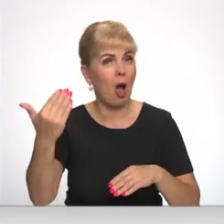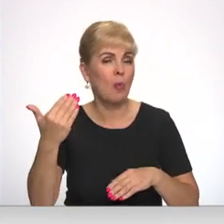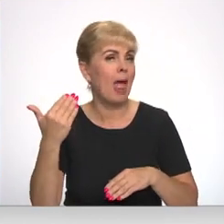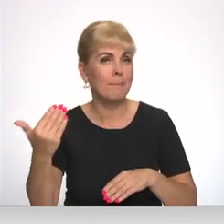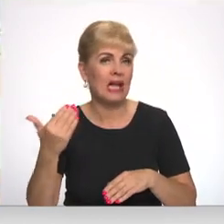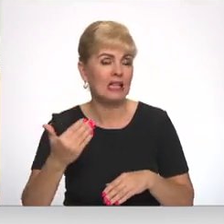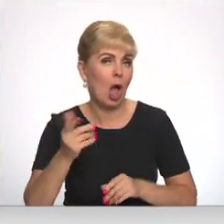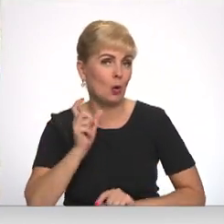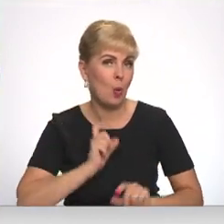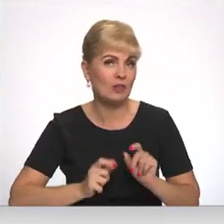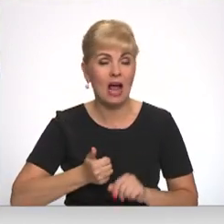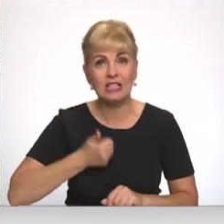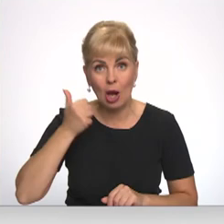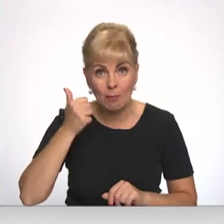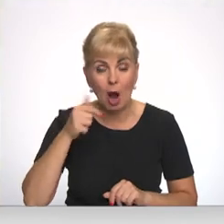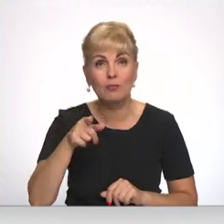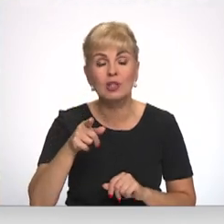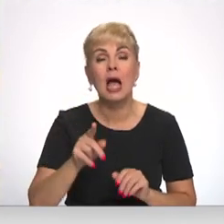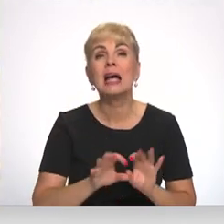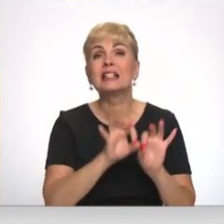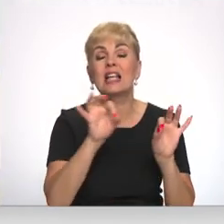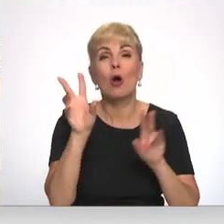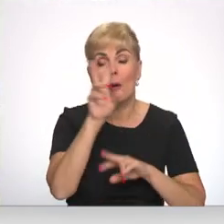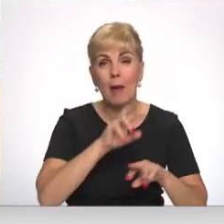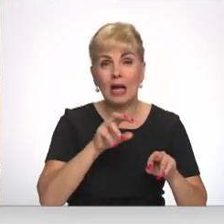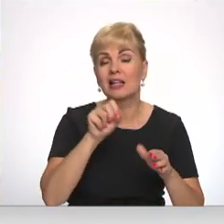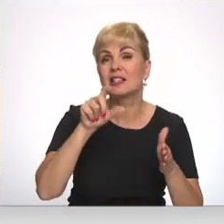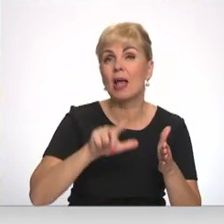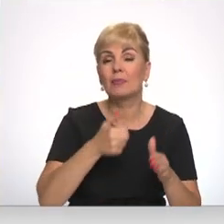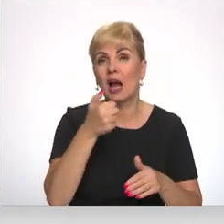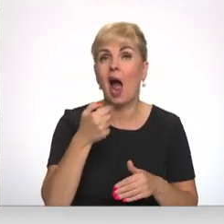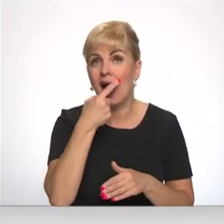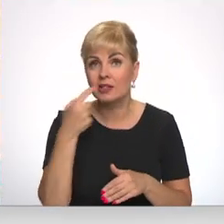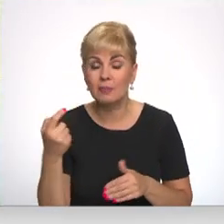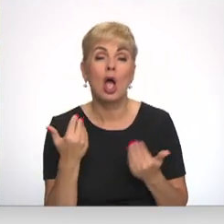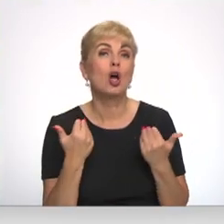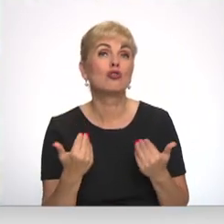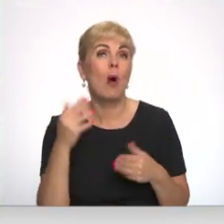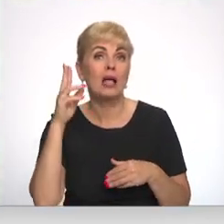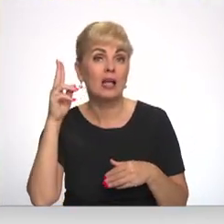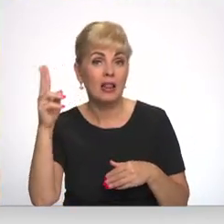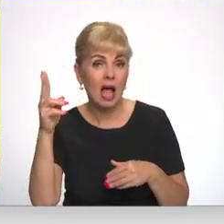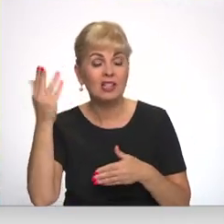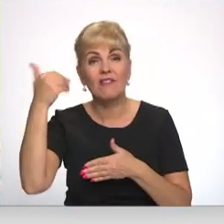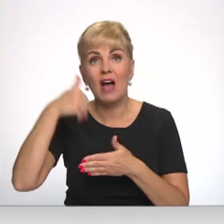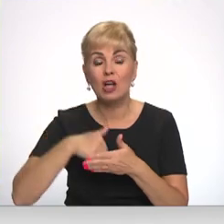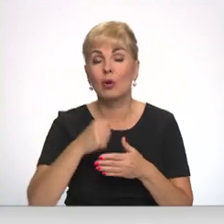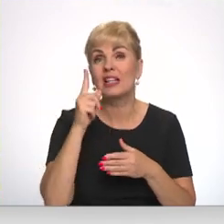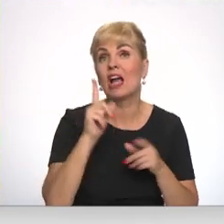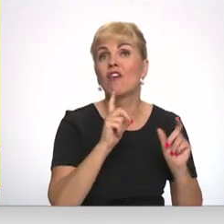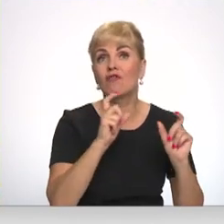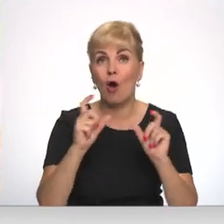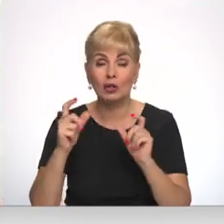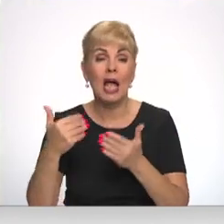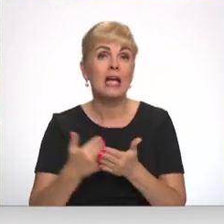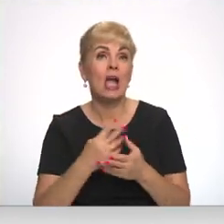īpašums. Lielauca spils pirmsēkuma meklējamas 17. gadsimtā, par ko šodien liecina vien vēsturiskas fotogrāfijas.